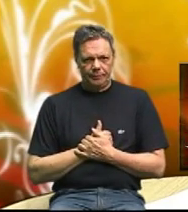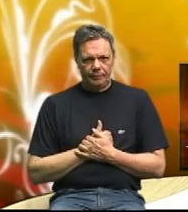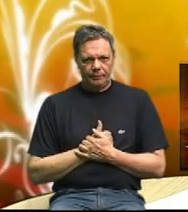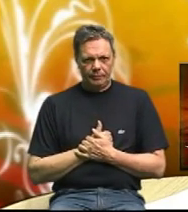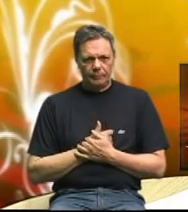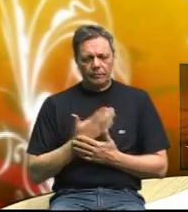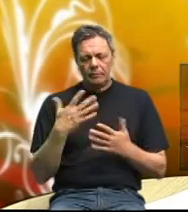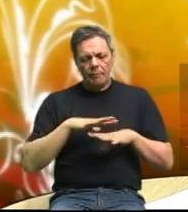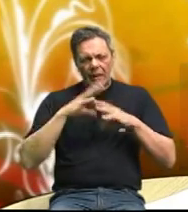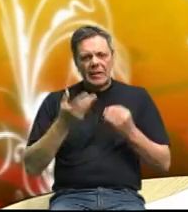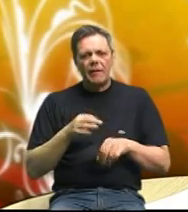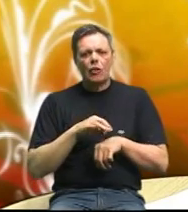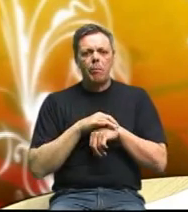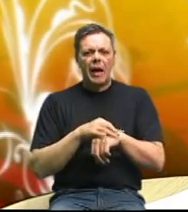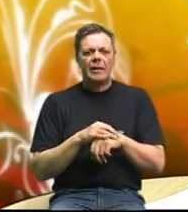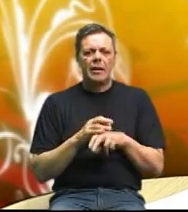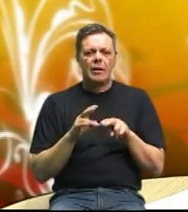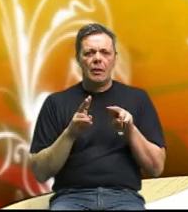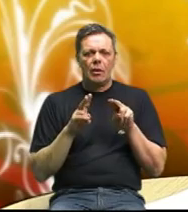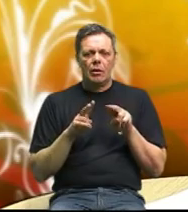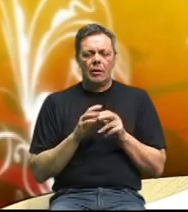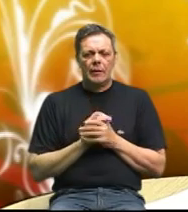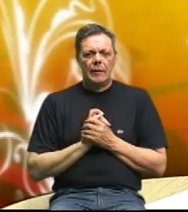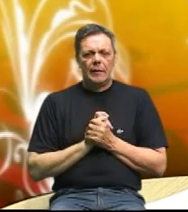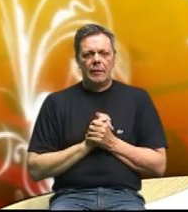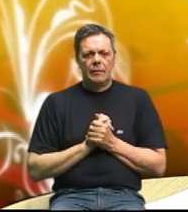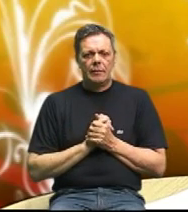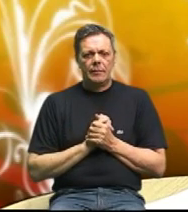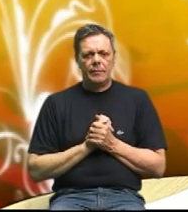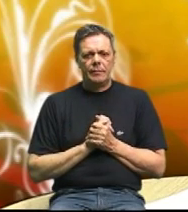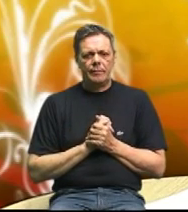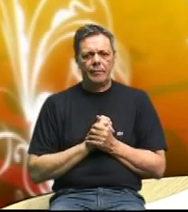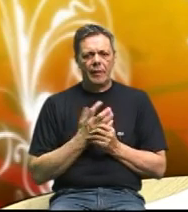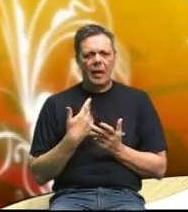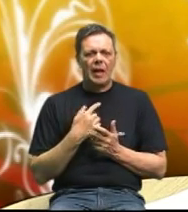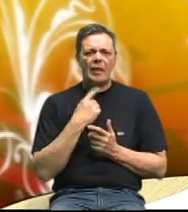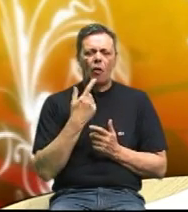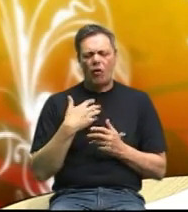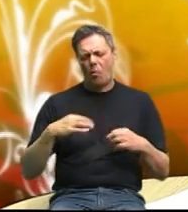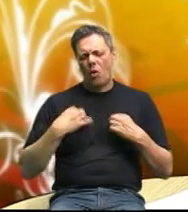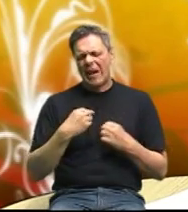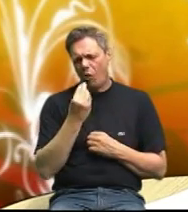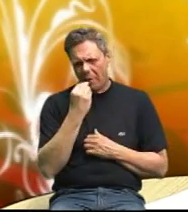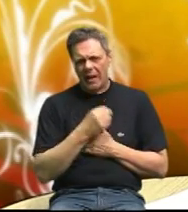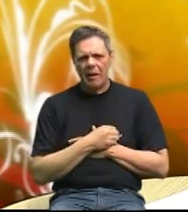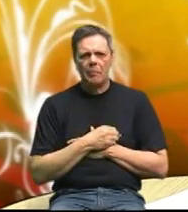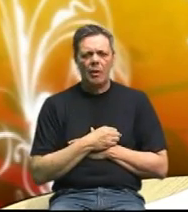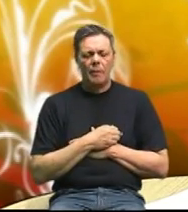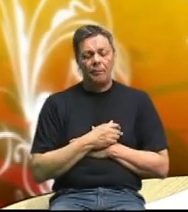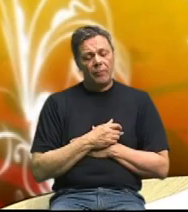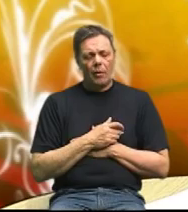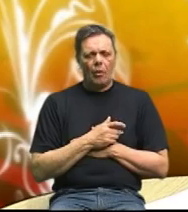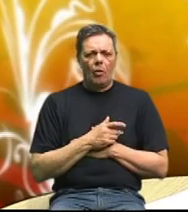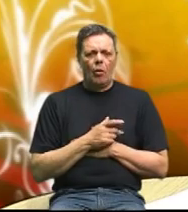Znači sve to prati. stvari ja ne bi znate govorimo o zdravoj prehrani ovako prehrani. U stvari